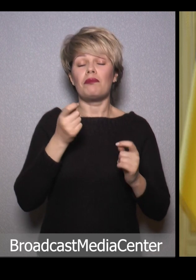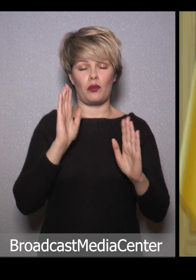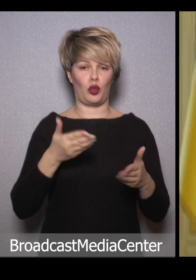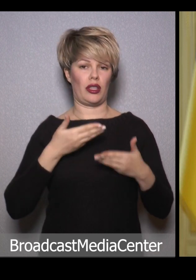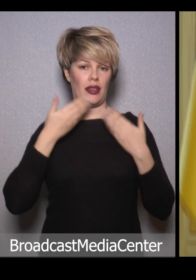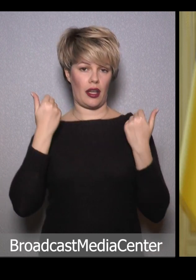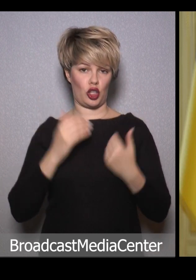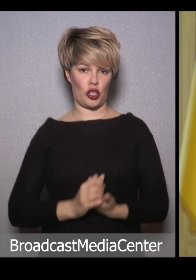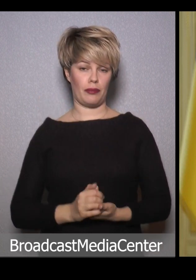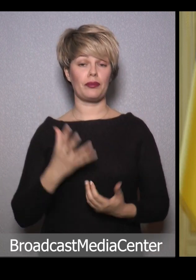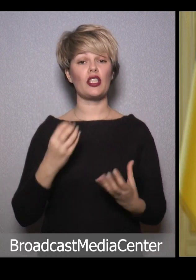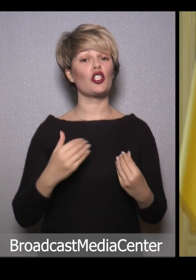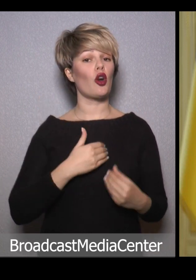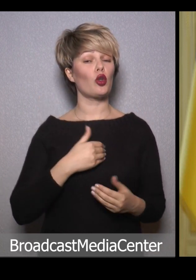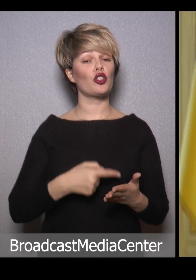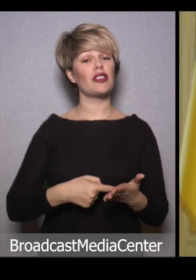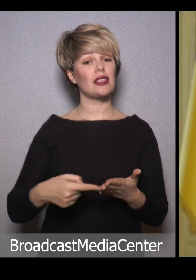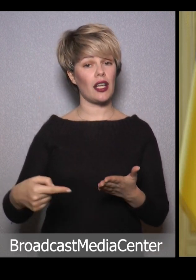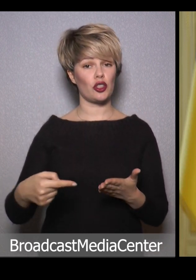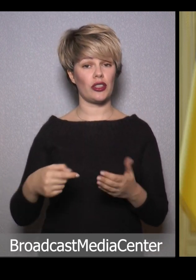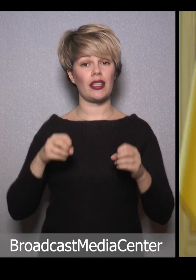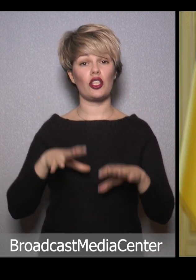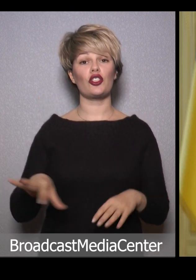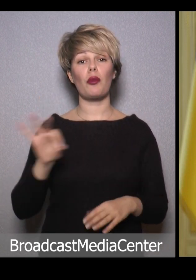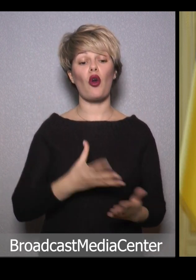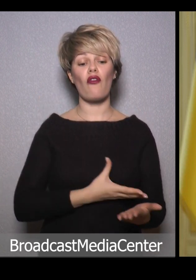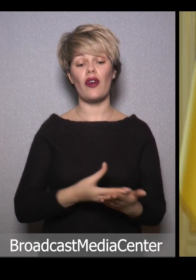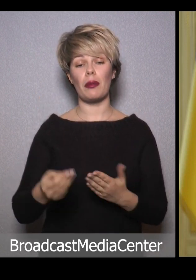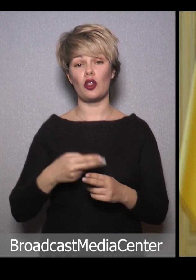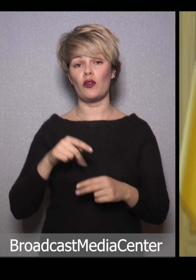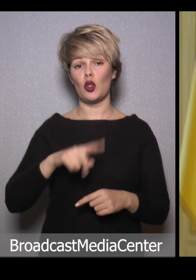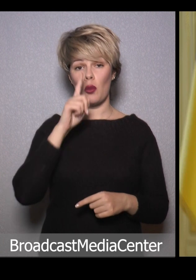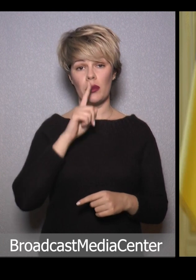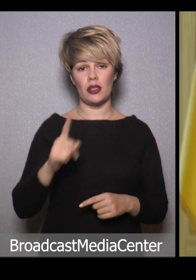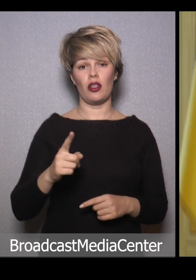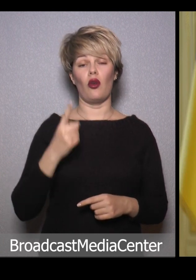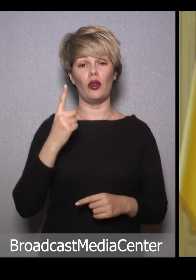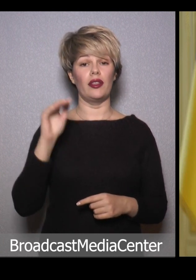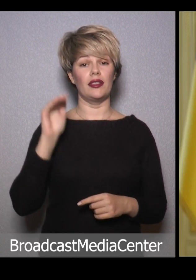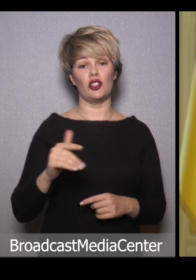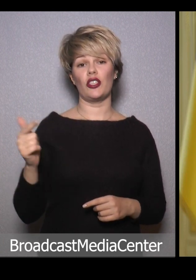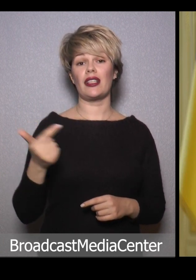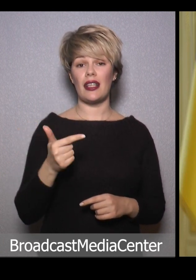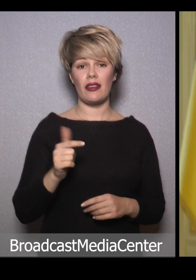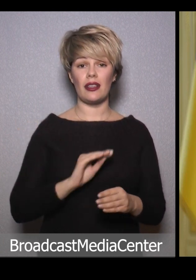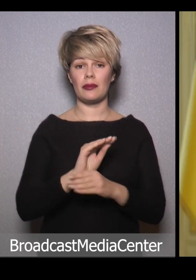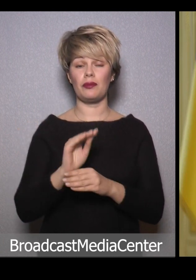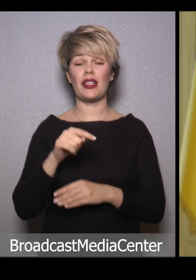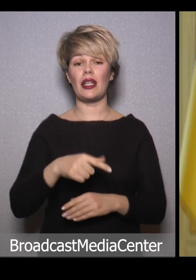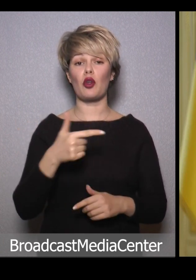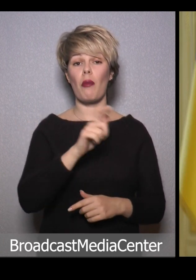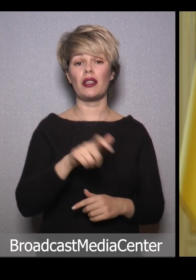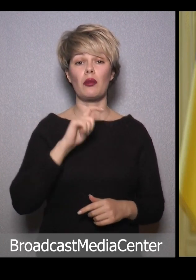хоч трішки легше. Ще хочу відзначити рішення про виплату в цьому місяці однієї тисячі гривень тим